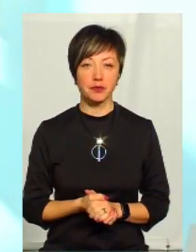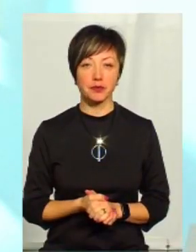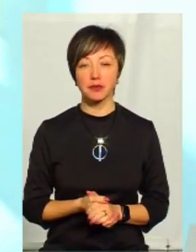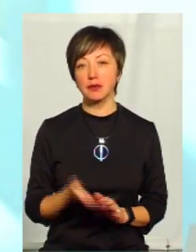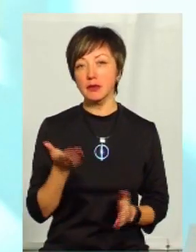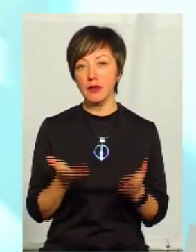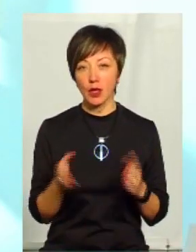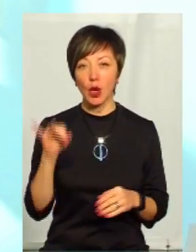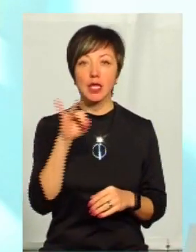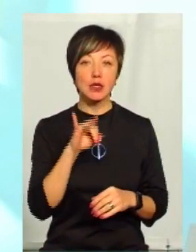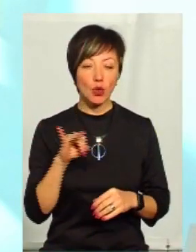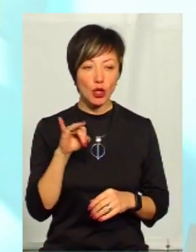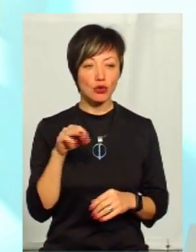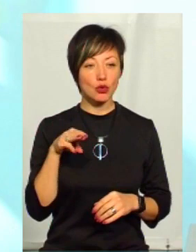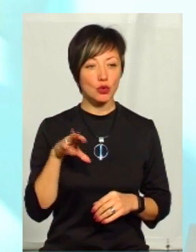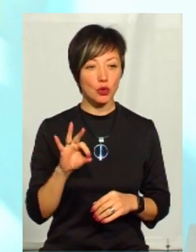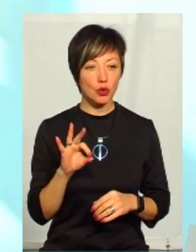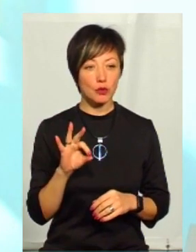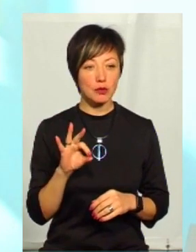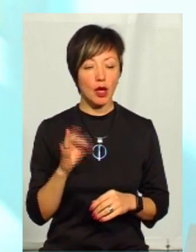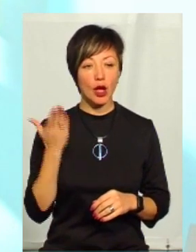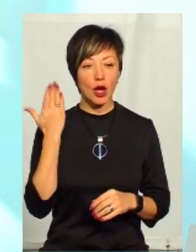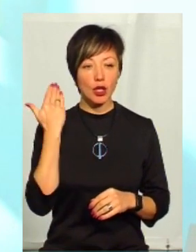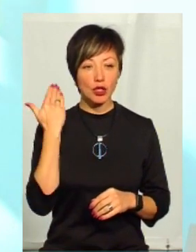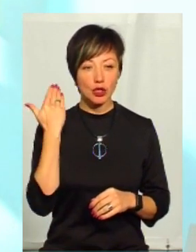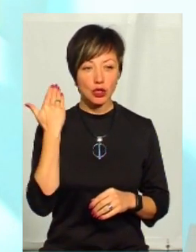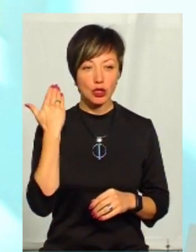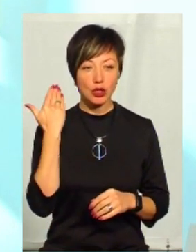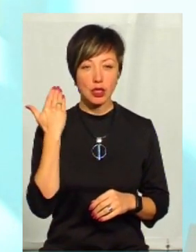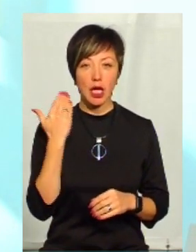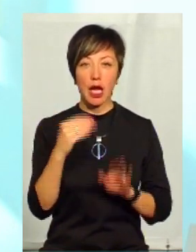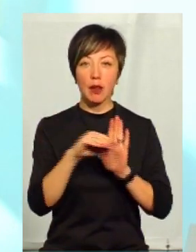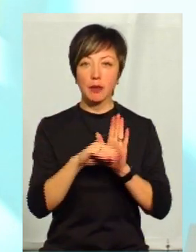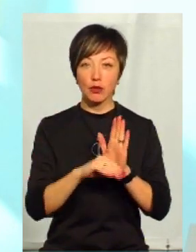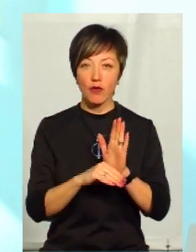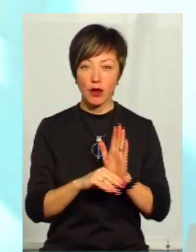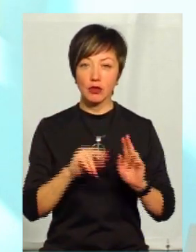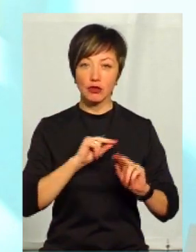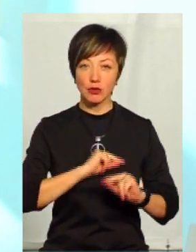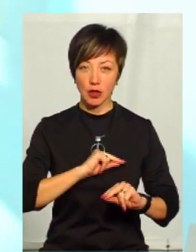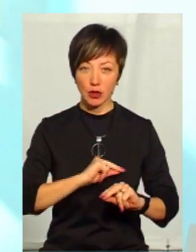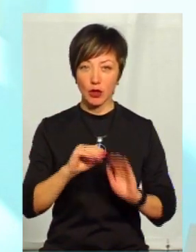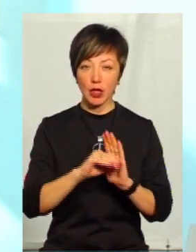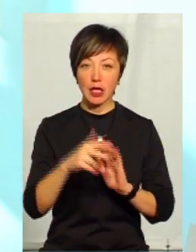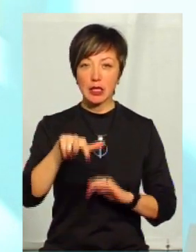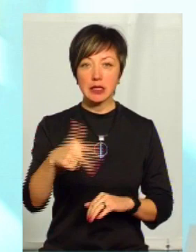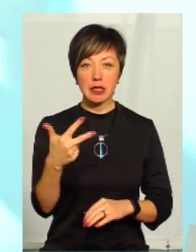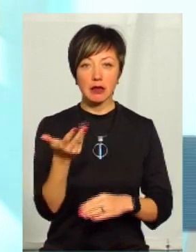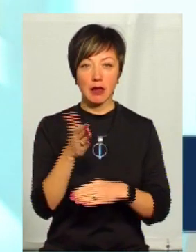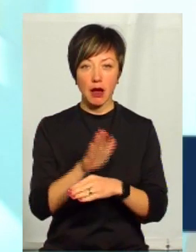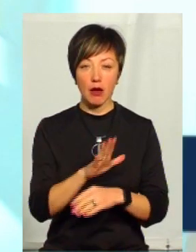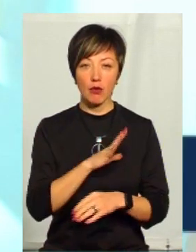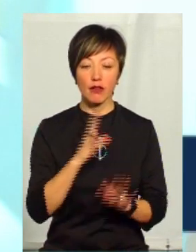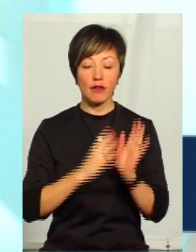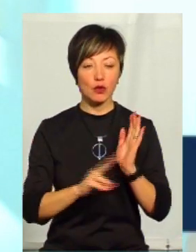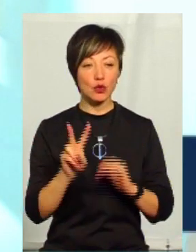Якщо брати історично, то раніше регламентувався штатний розпис, був такий славно звісний 33-й наказ, він був